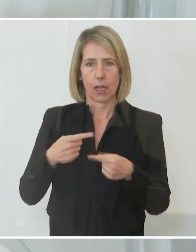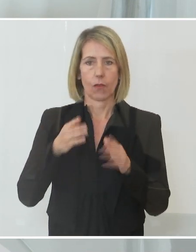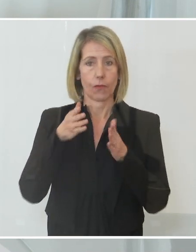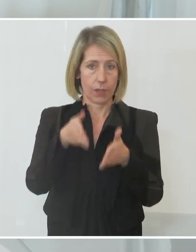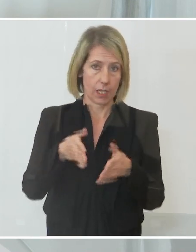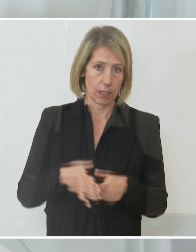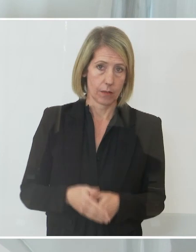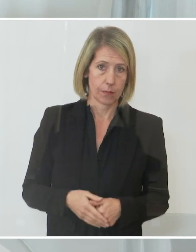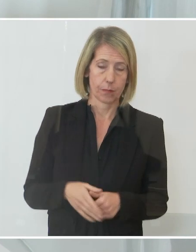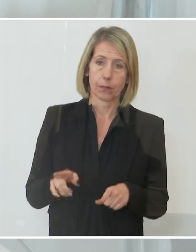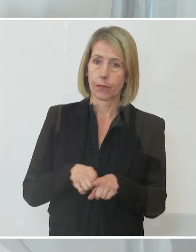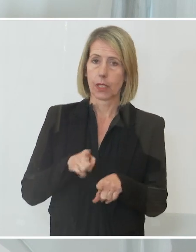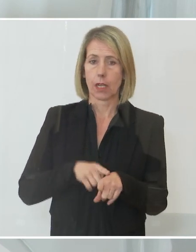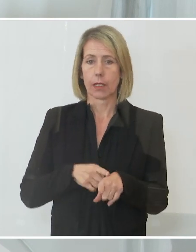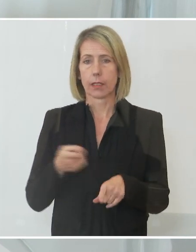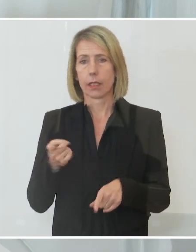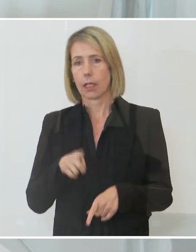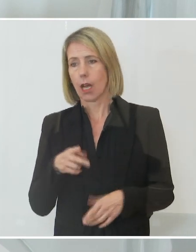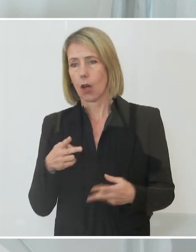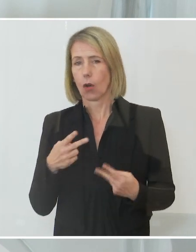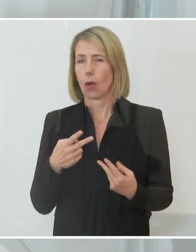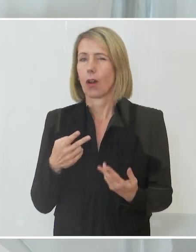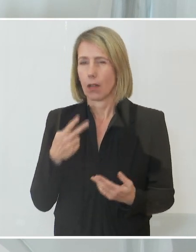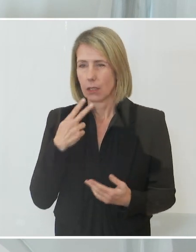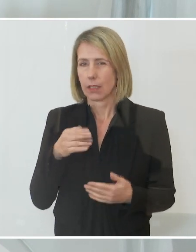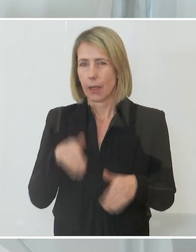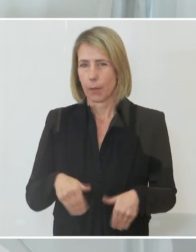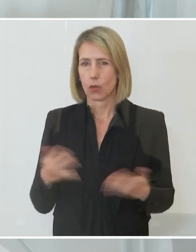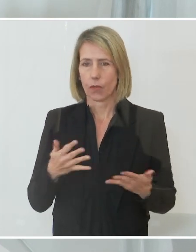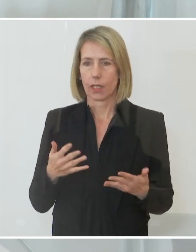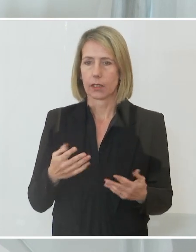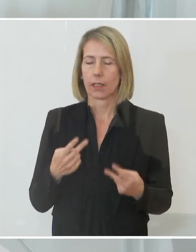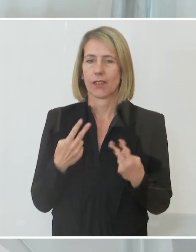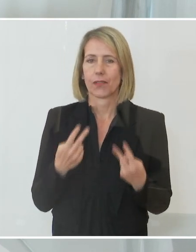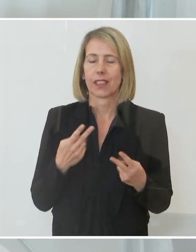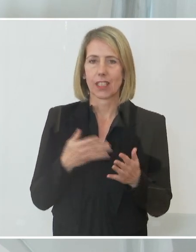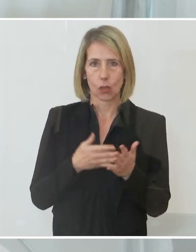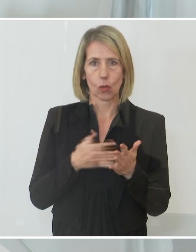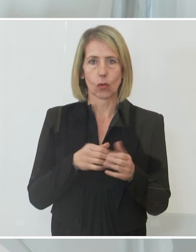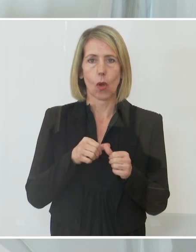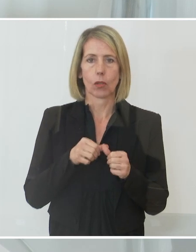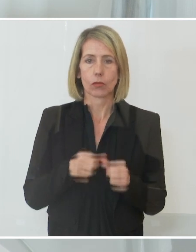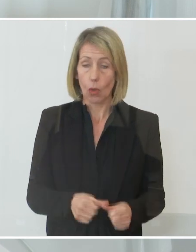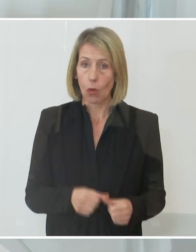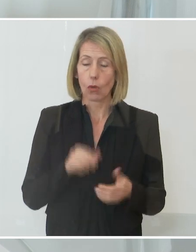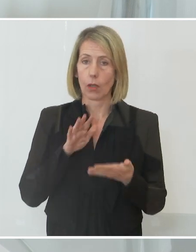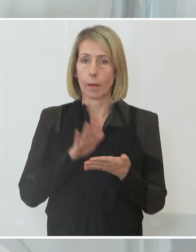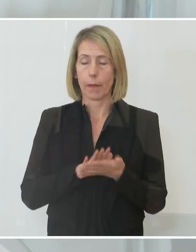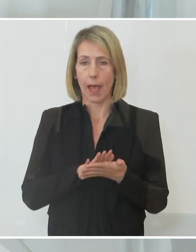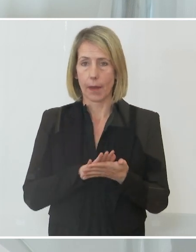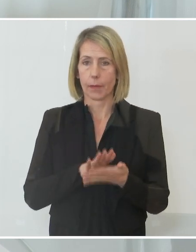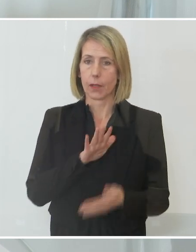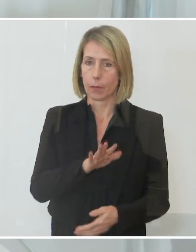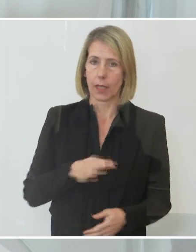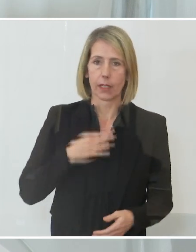Einsicht, dass es wichtig ist, dass der Kontrolldruck so aufrechterhalten wird von den Gesundheits